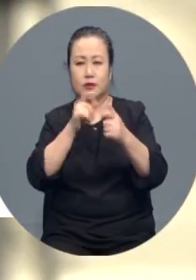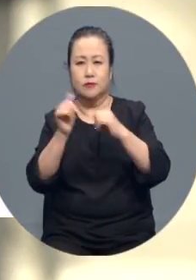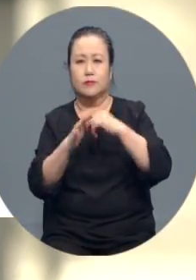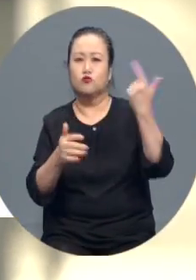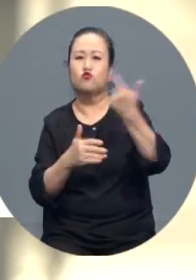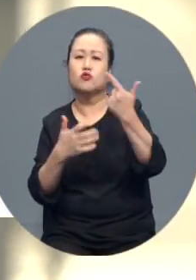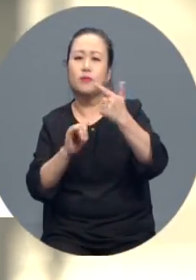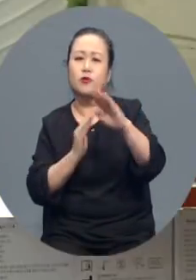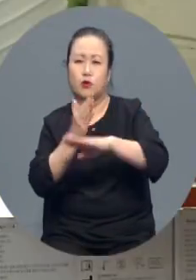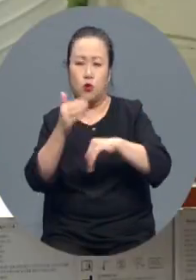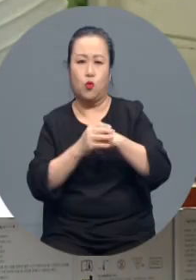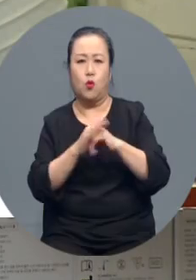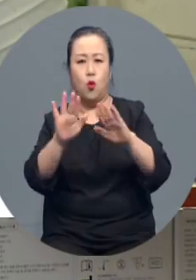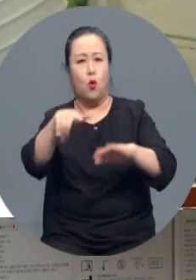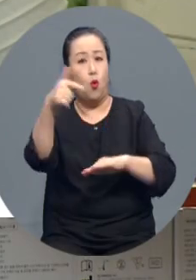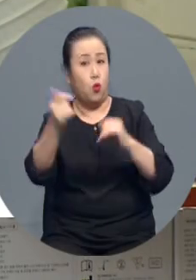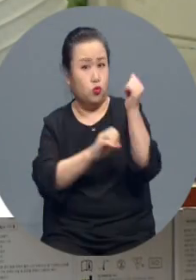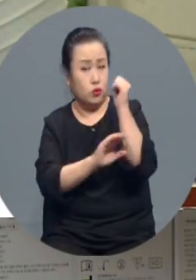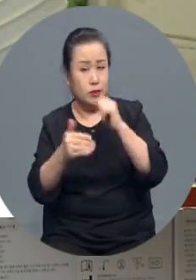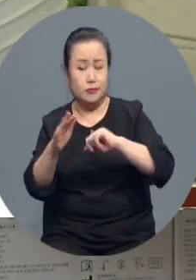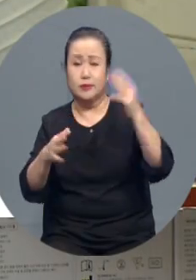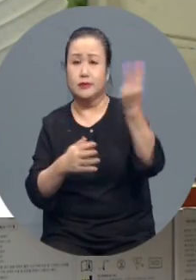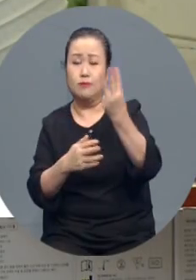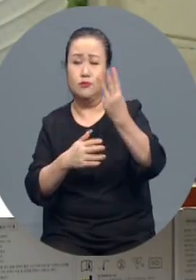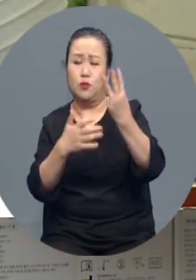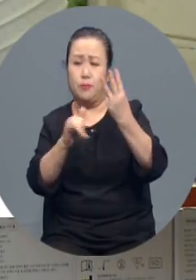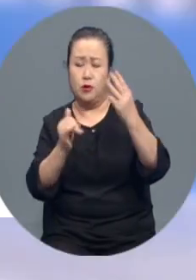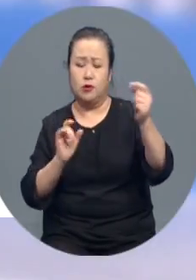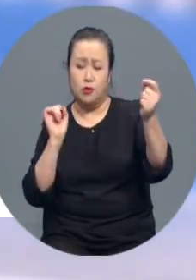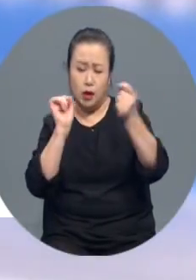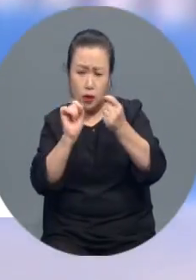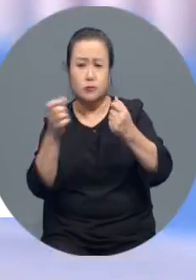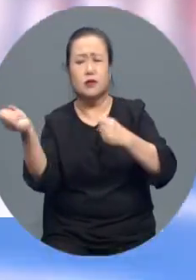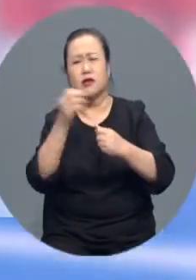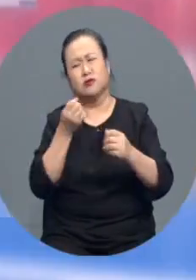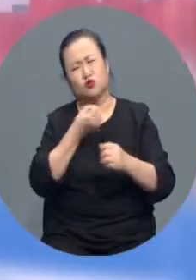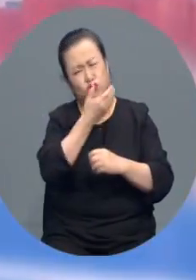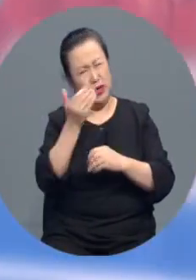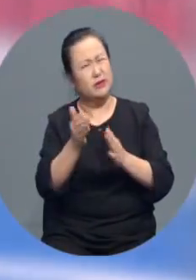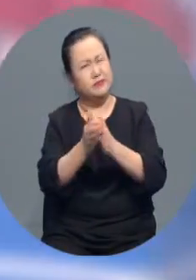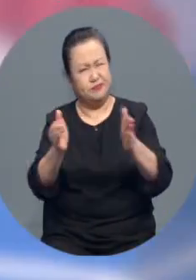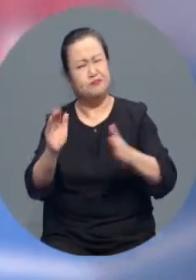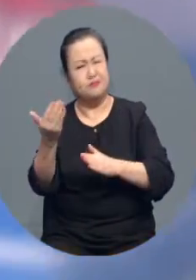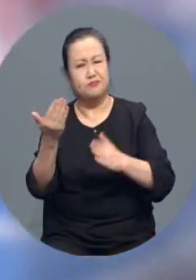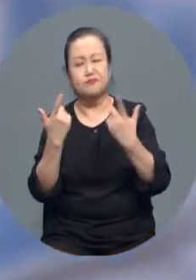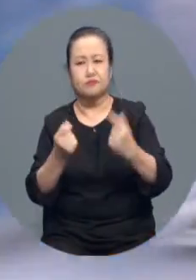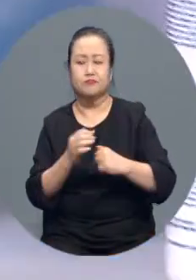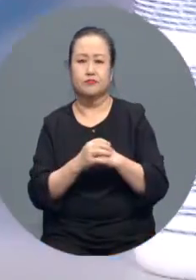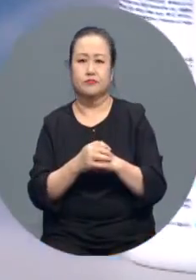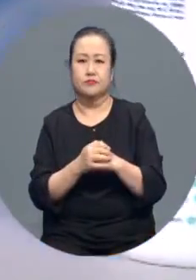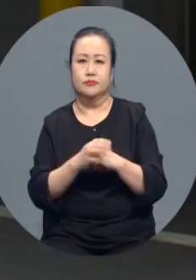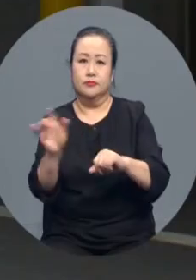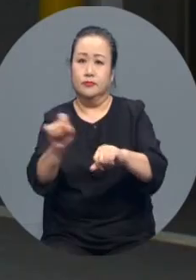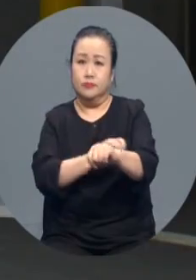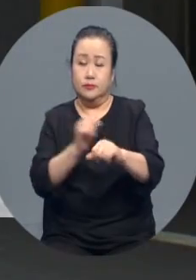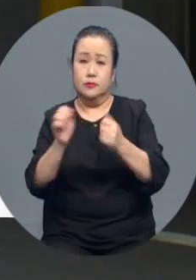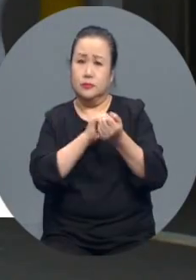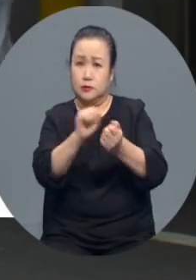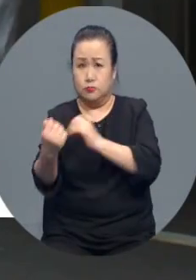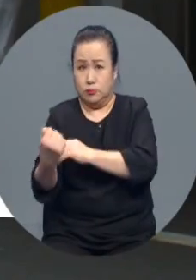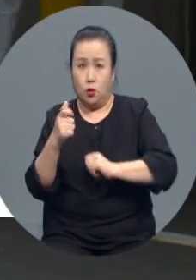6천 명을 돌파했고 오후 기준으로도 3천 명에 육박해 재유행이 본격화하고 있습니다. 특히